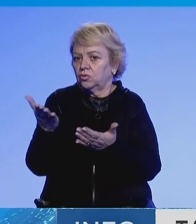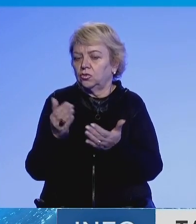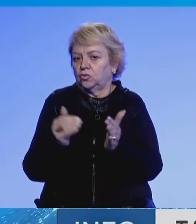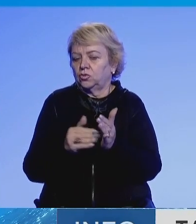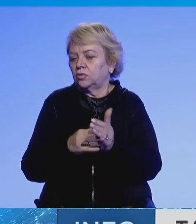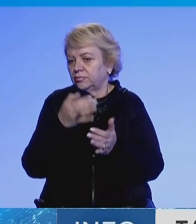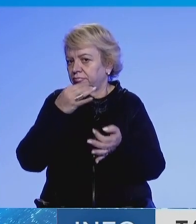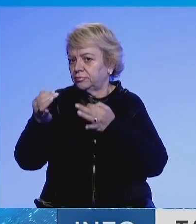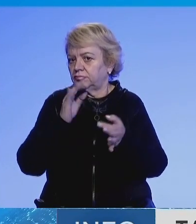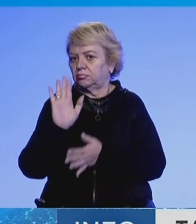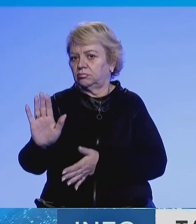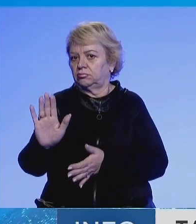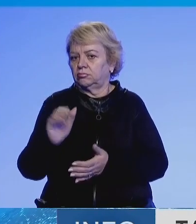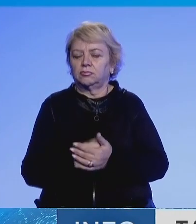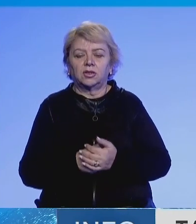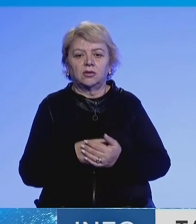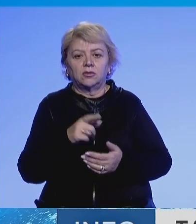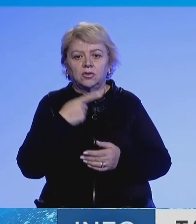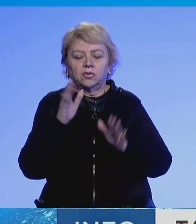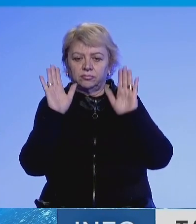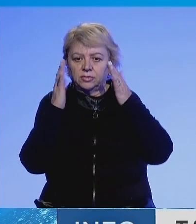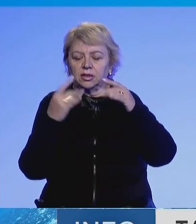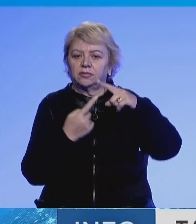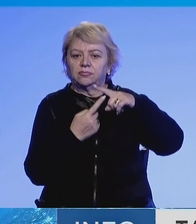pyesni ka shkruar Tahiri në Facebook.